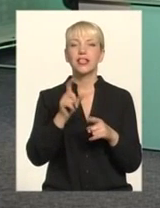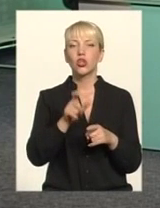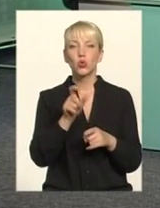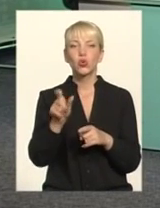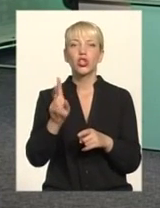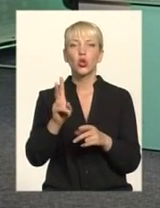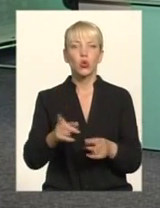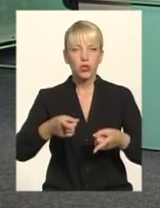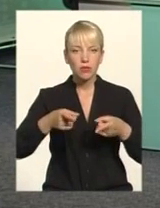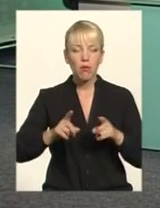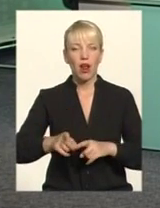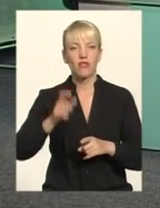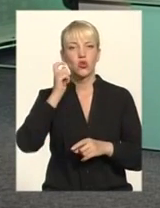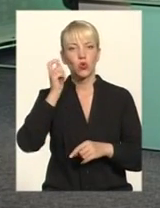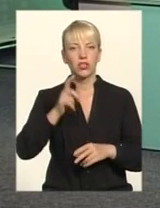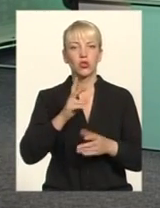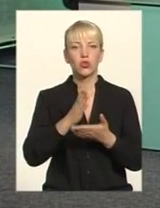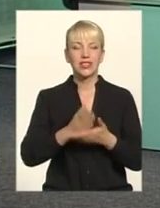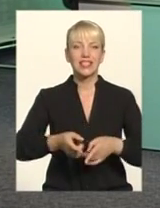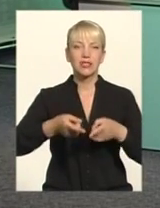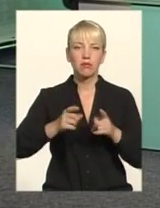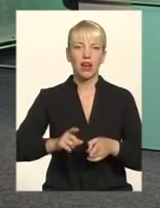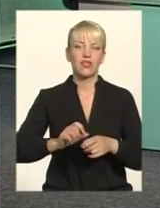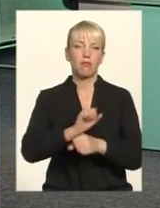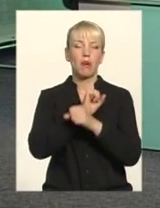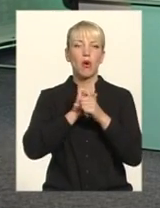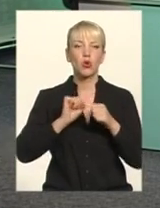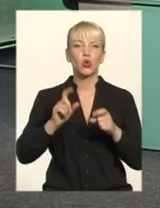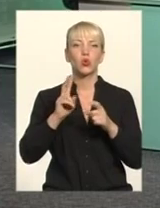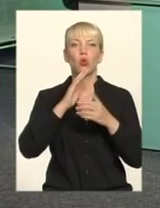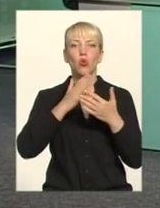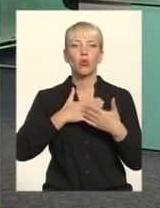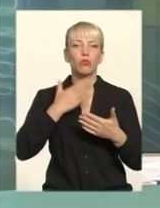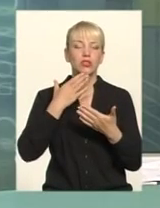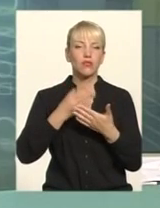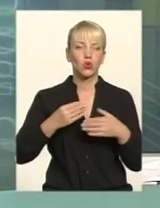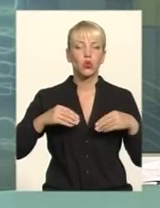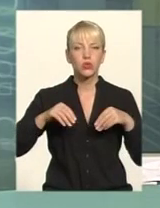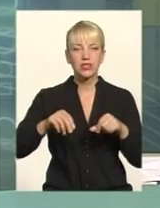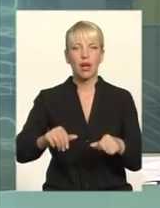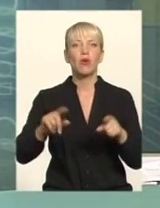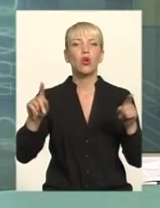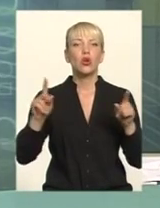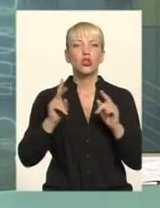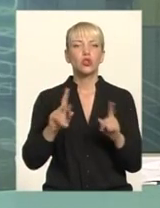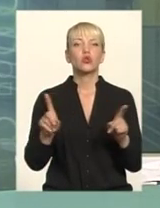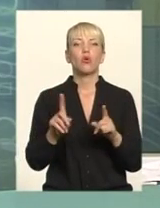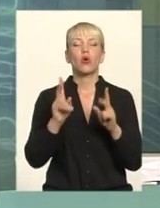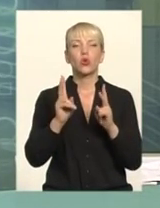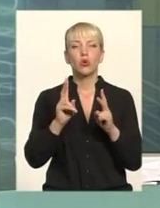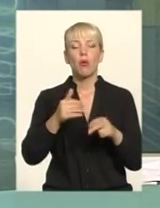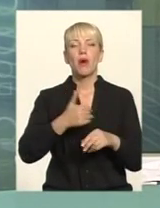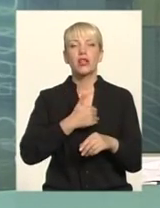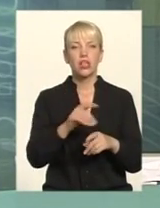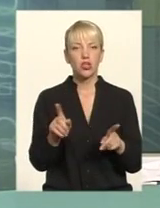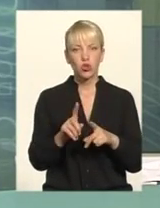українцями, ті люди, які є справжніми патріотами Які люблять свою землю, які вважають, аби вона розвивалася, була